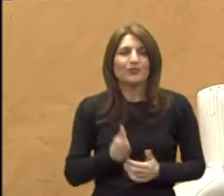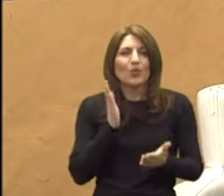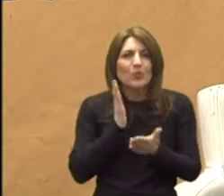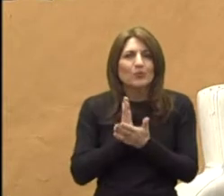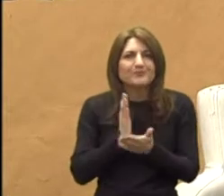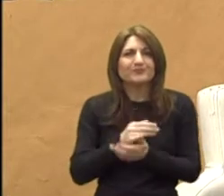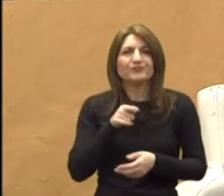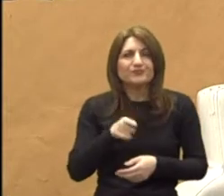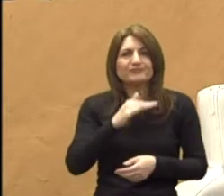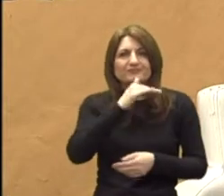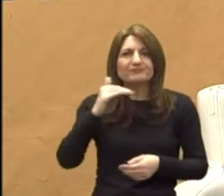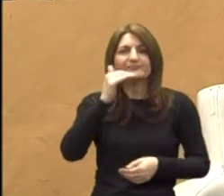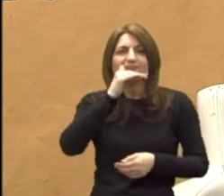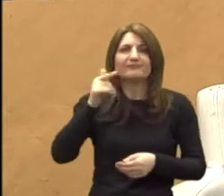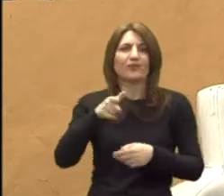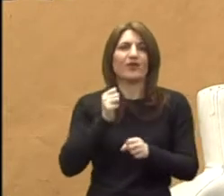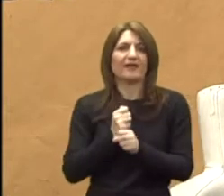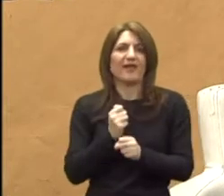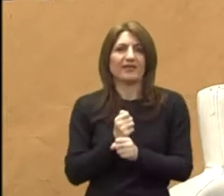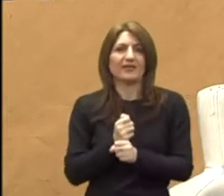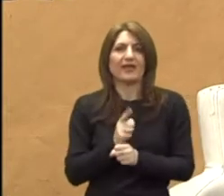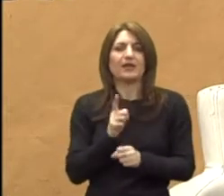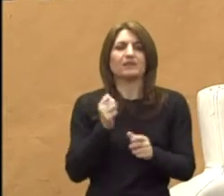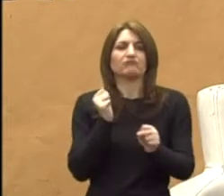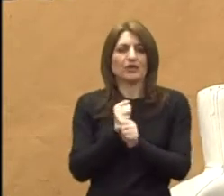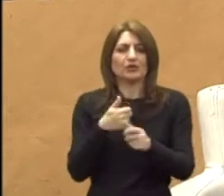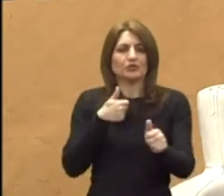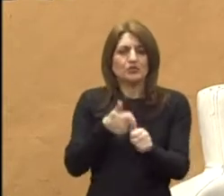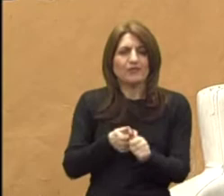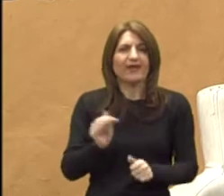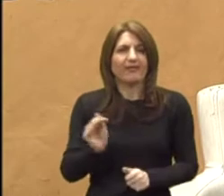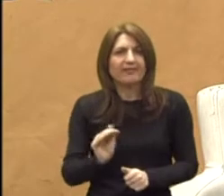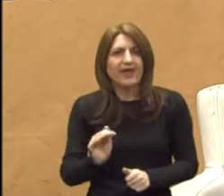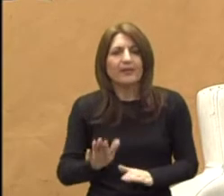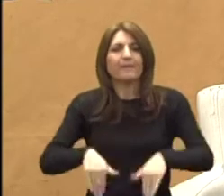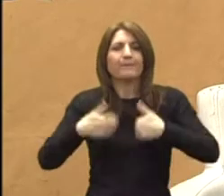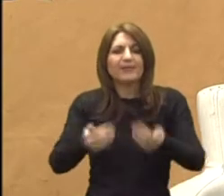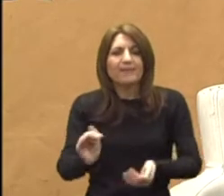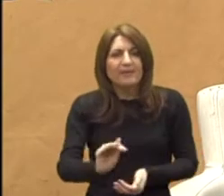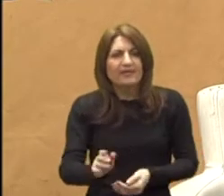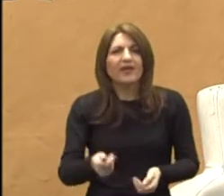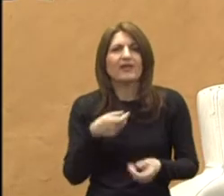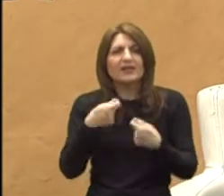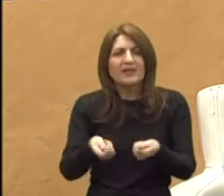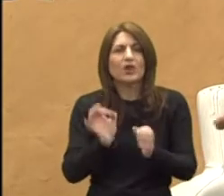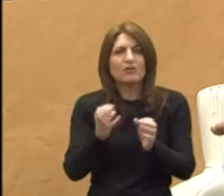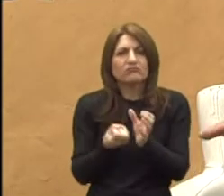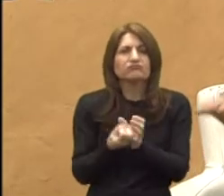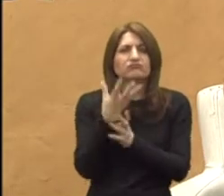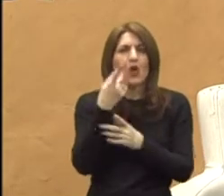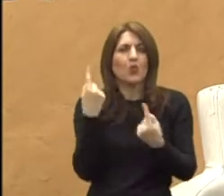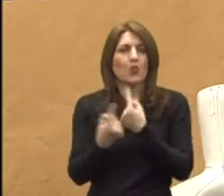tim nekim razinama radimo. Radimo sa djetetom i za djete, stvaramo uvijete za njega, ali moramo